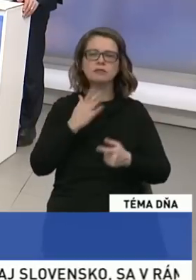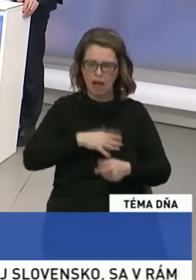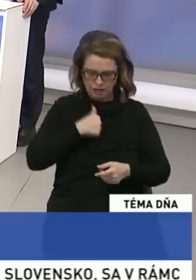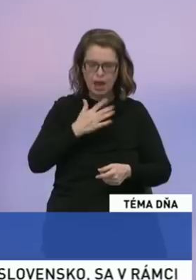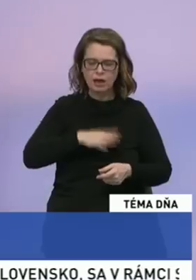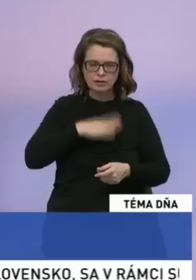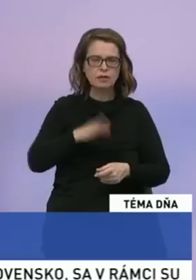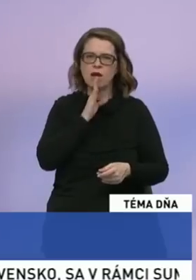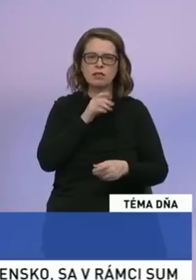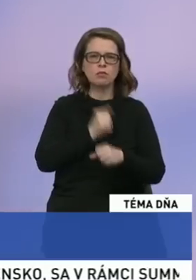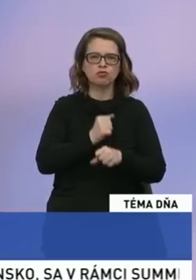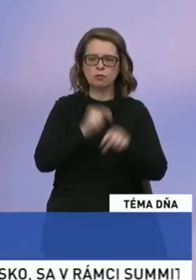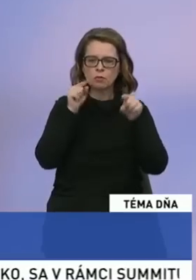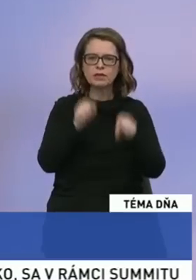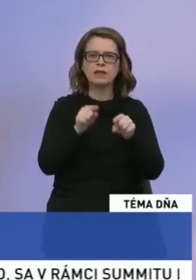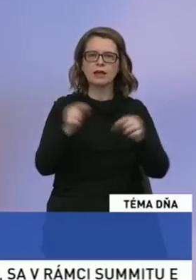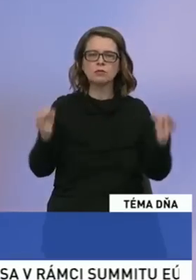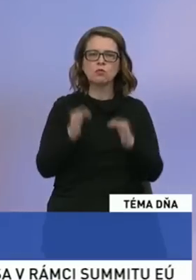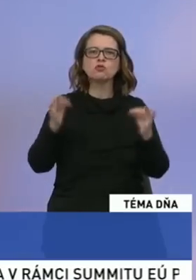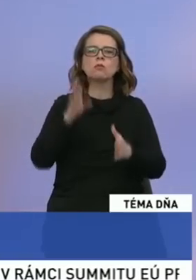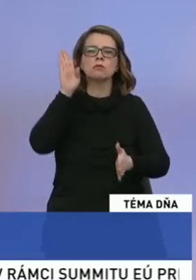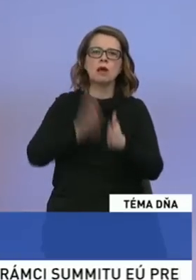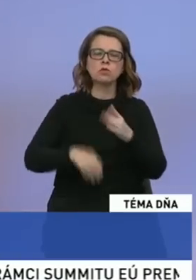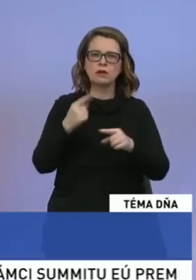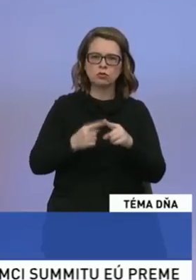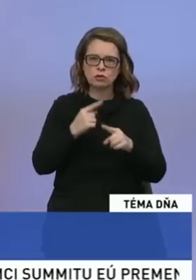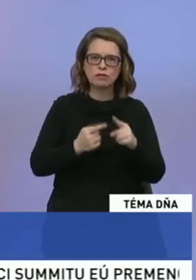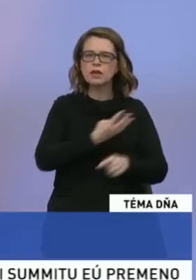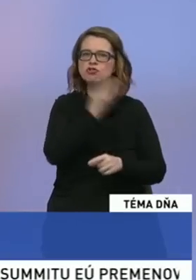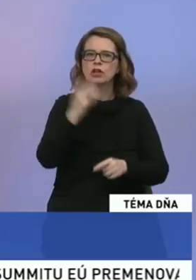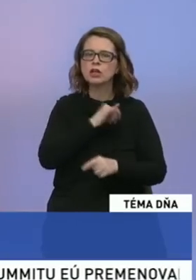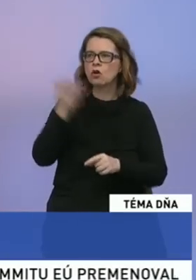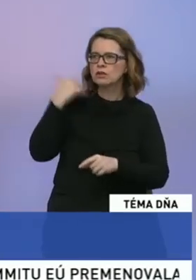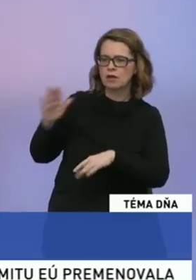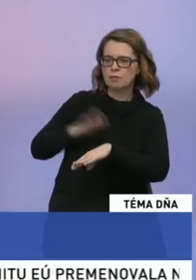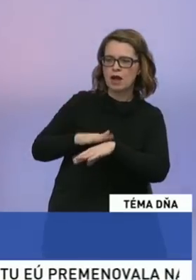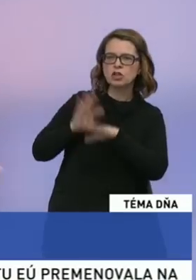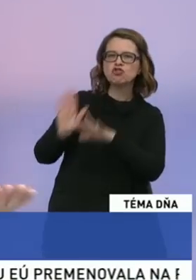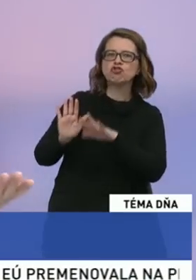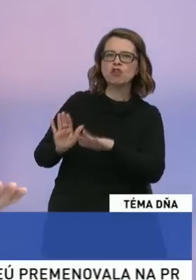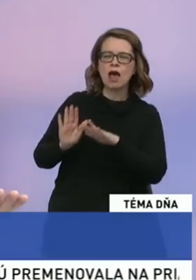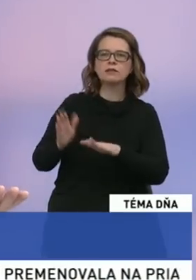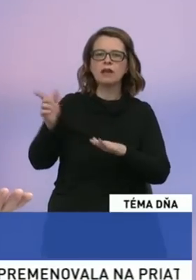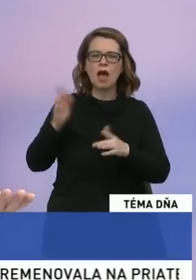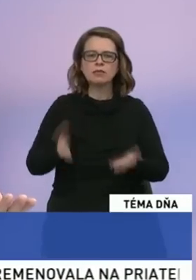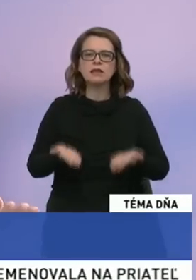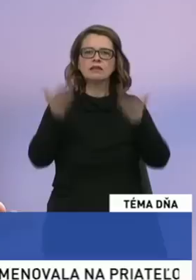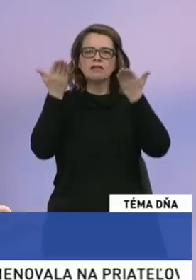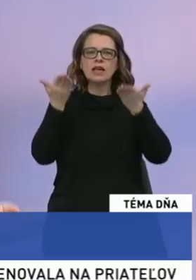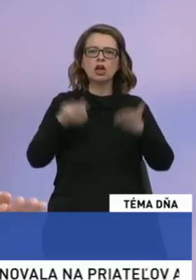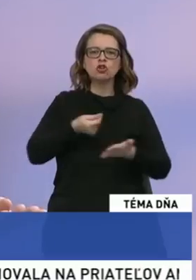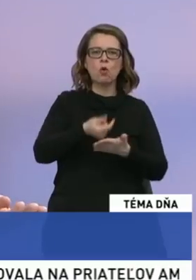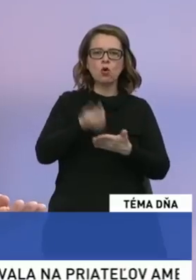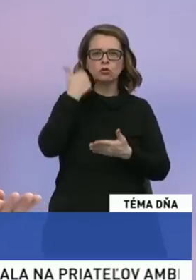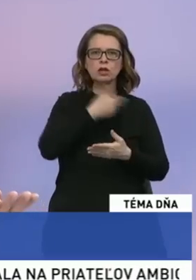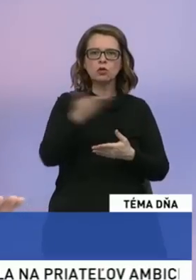nemôžeme to robiť takýmto spôsobom a na poslednú chvíľu, zoberme si, že štyri roky ste mali na to, aby ste dvihli dôchodky